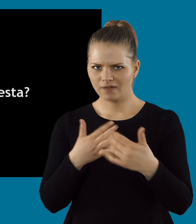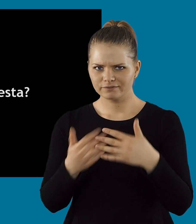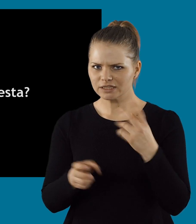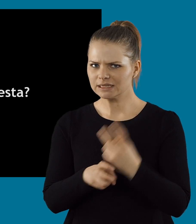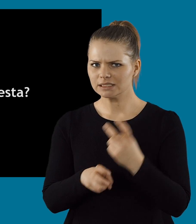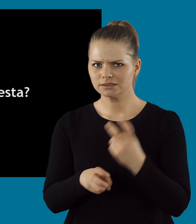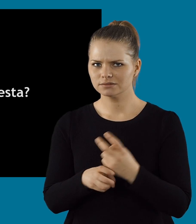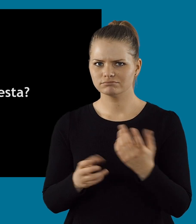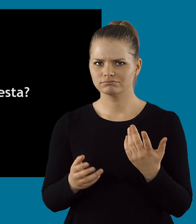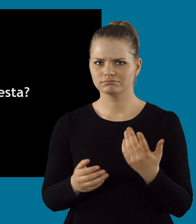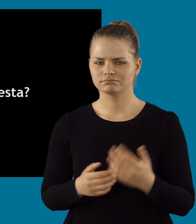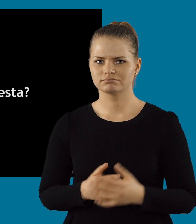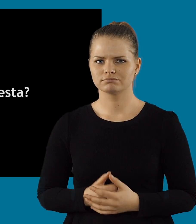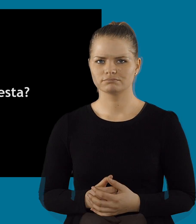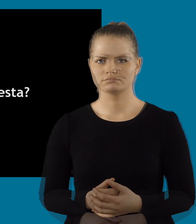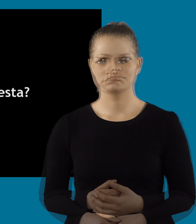Men varför ska vi testa?